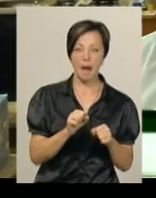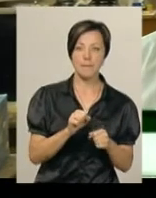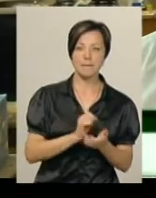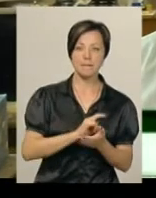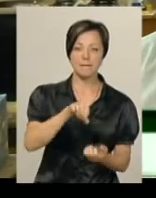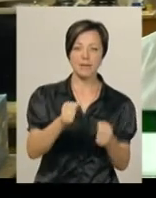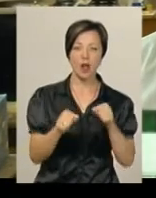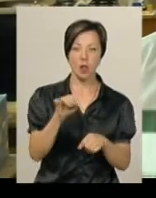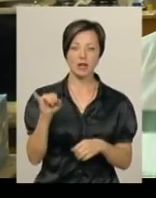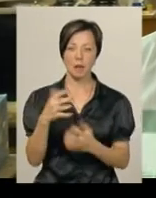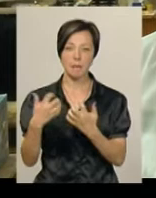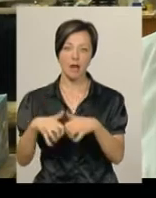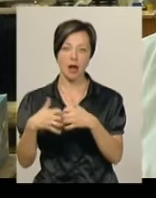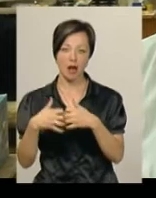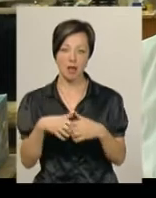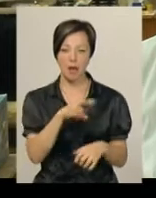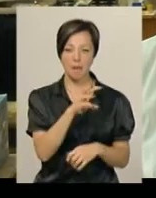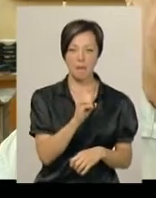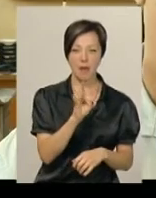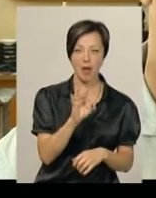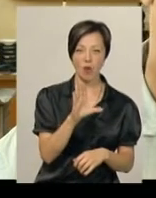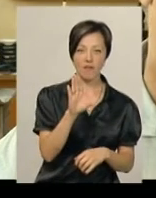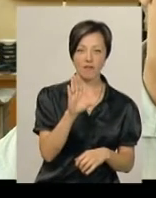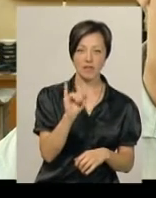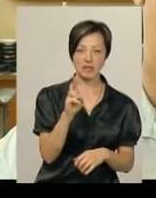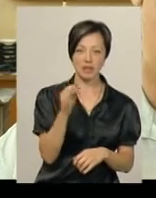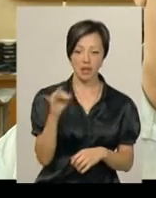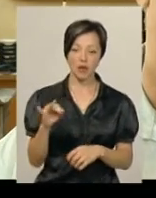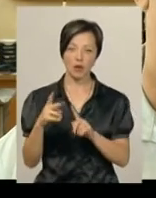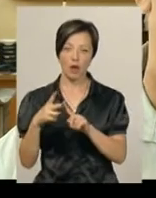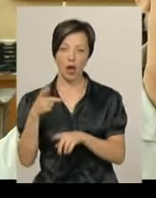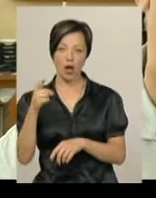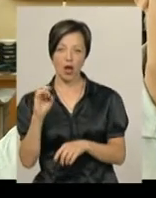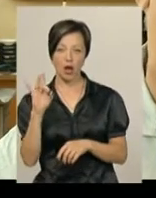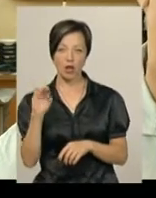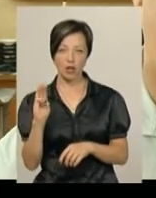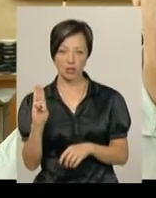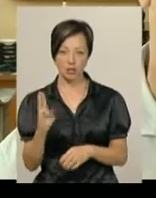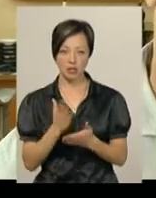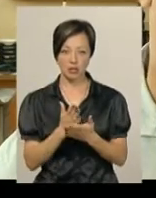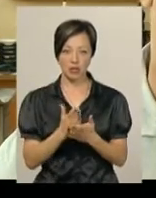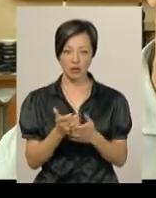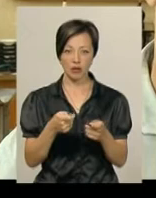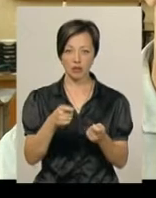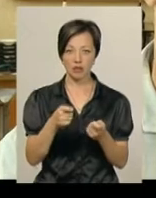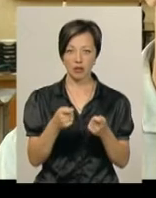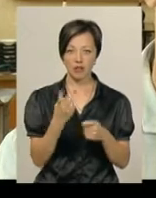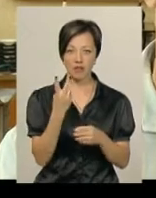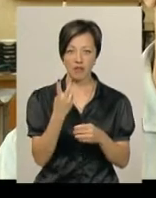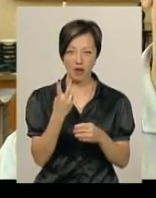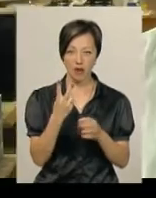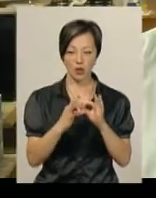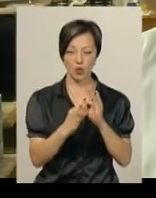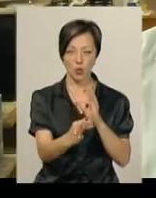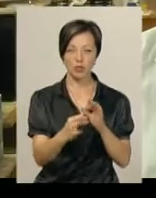Пілот – Мировіцький Андрій і механік Гереш Володимир. У центрі кола стоїть пілот, у руках в нього є ручка, від якої відходять два троси.